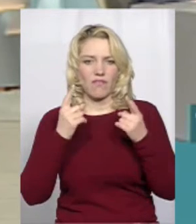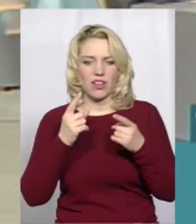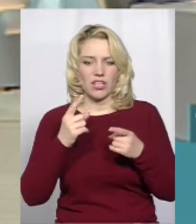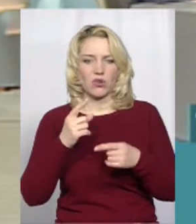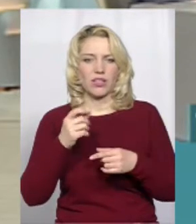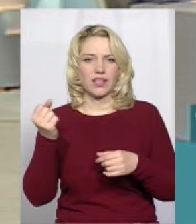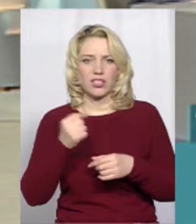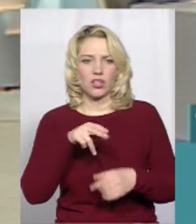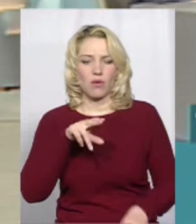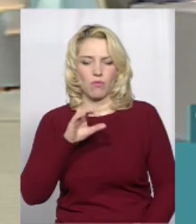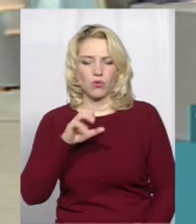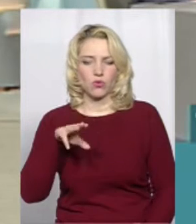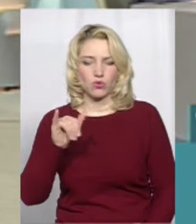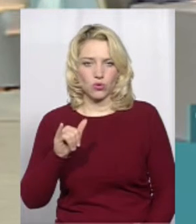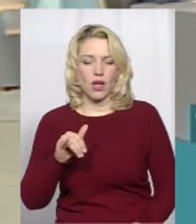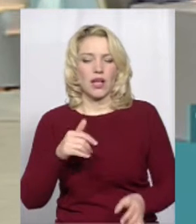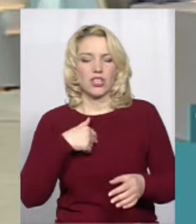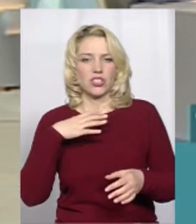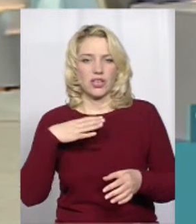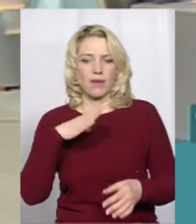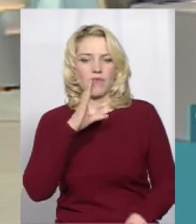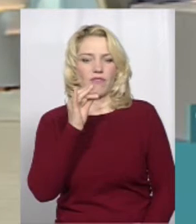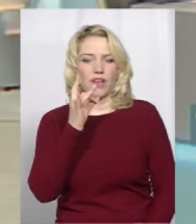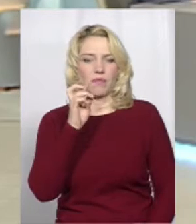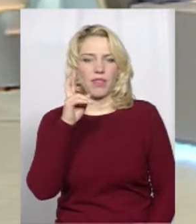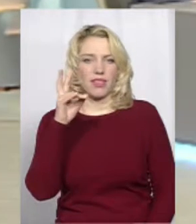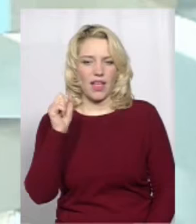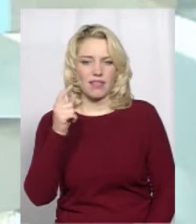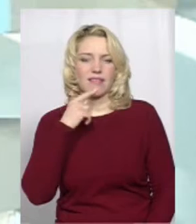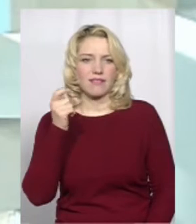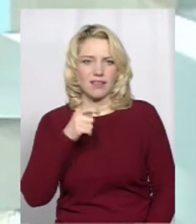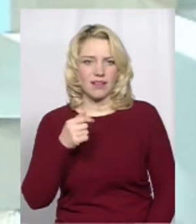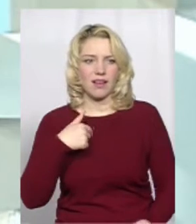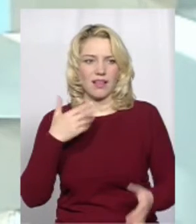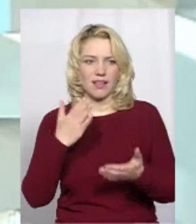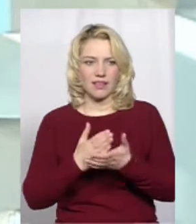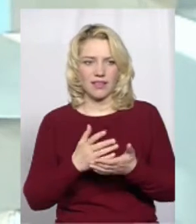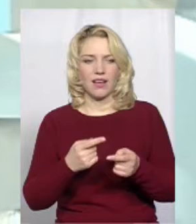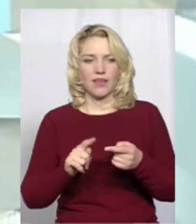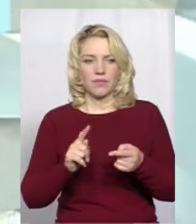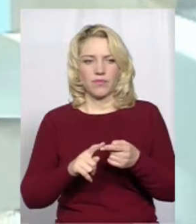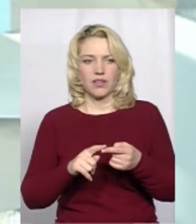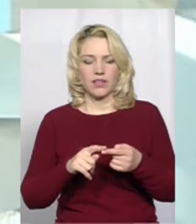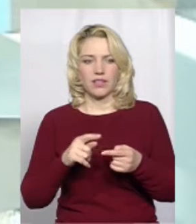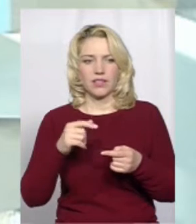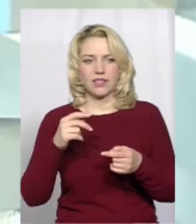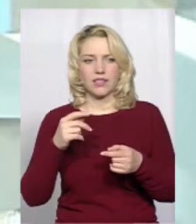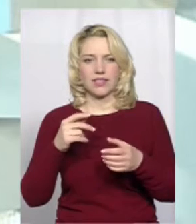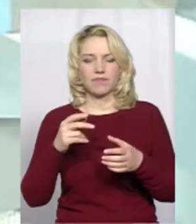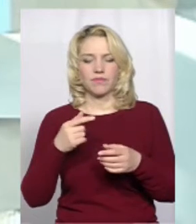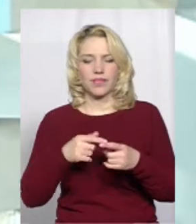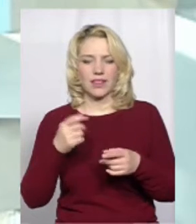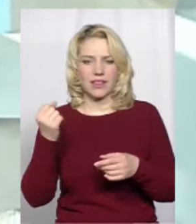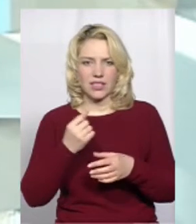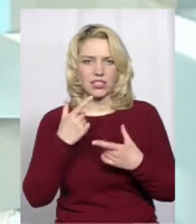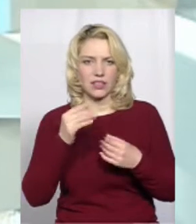посту, ми чекаємо вербну неділю, після вербної неділі йде кульмінація нашого річного богослужбового життя. Це є страстний тиждень, де